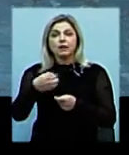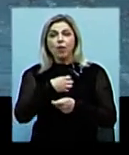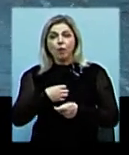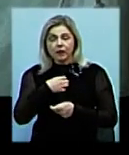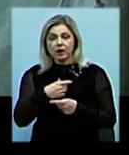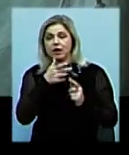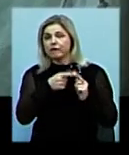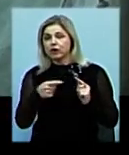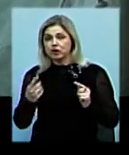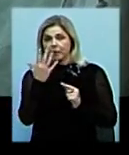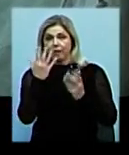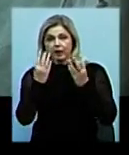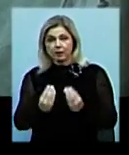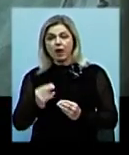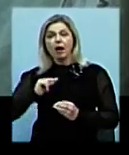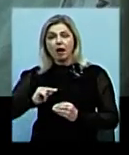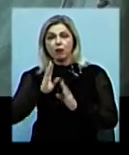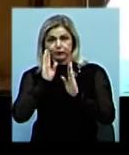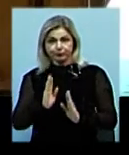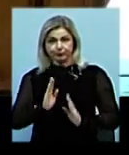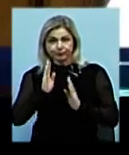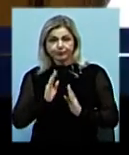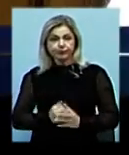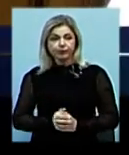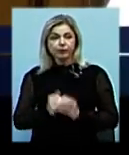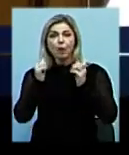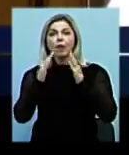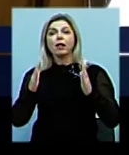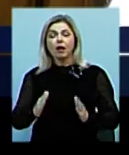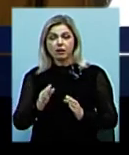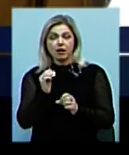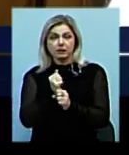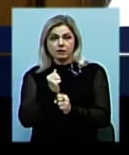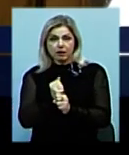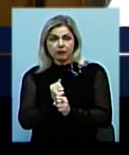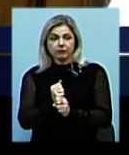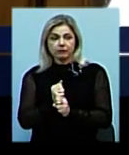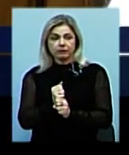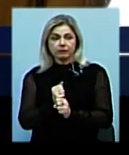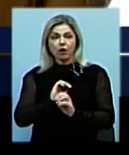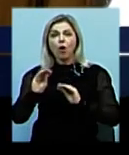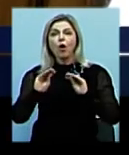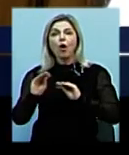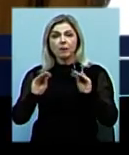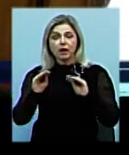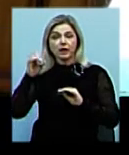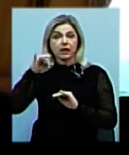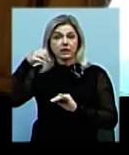п'яти днів. Працюватиме цілодобово. Палатка обладнана так, як і з світлом